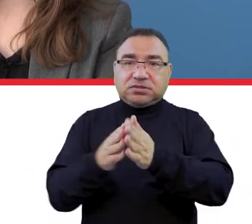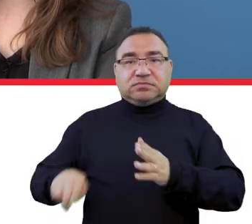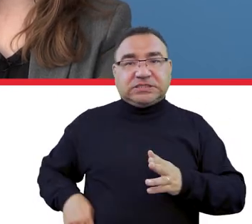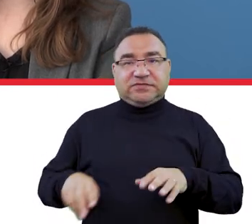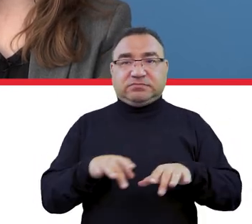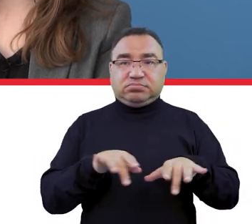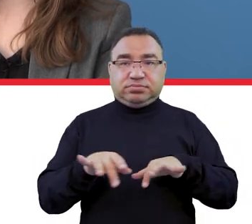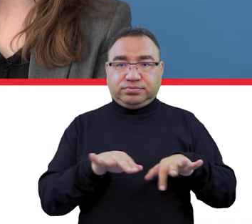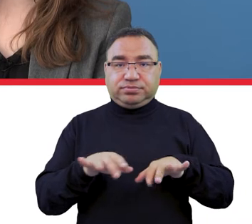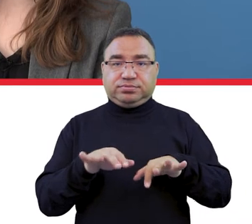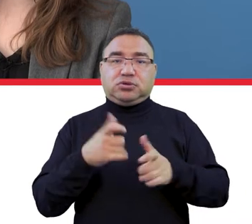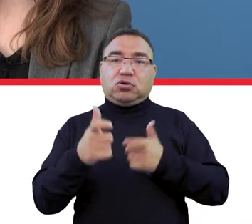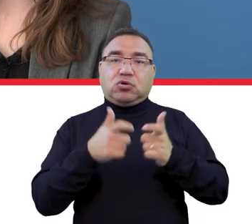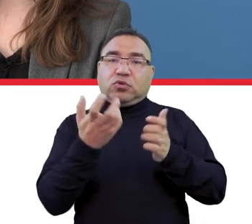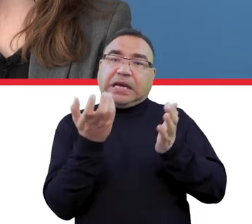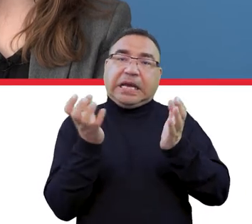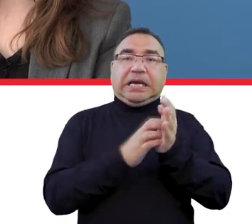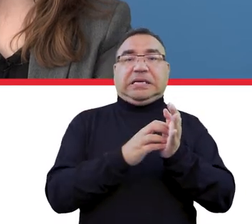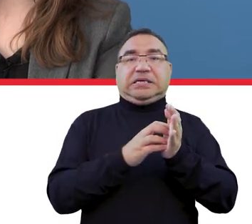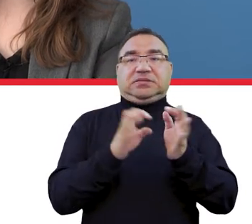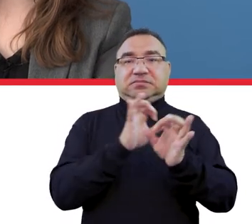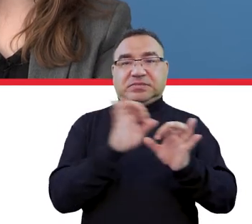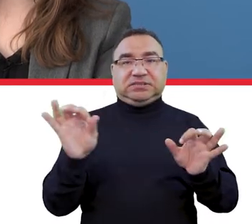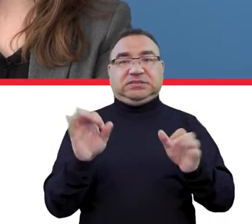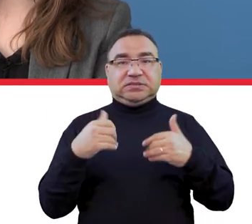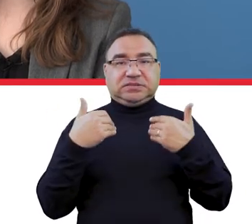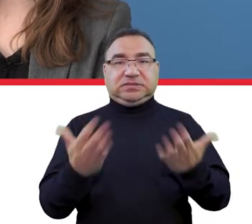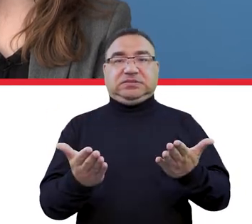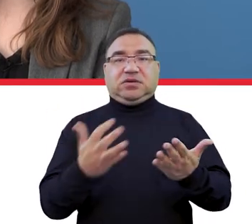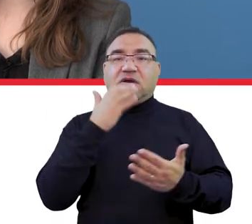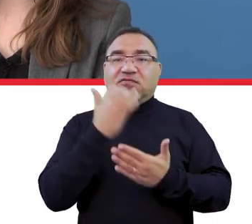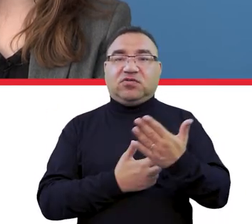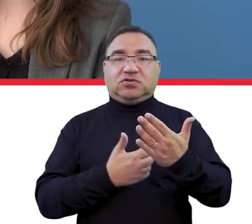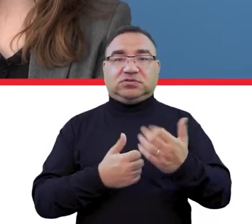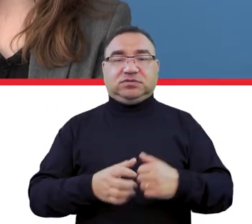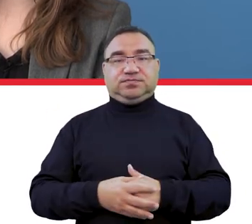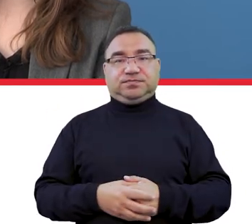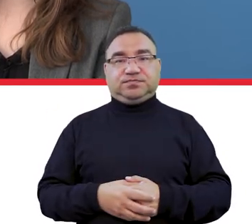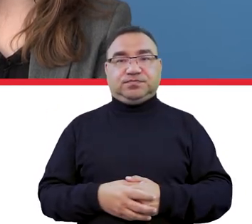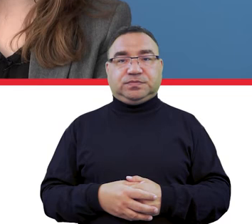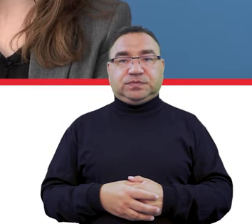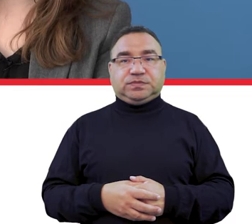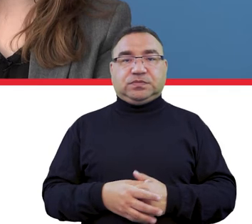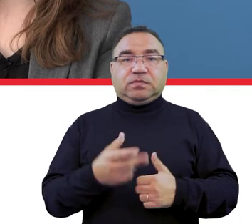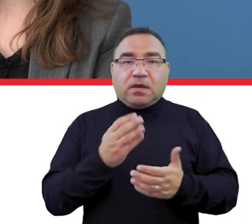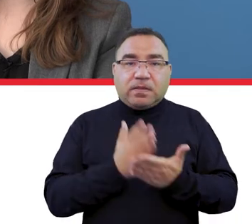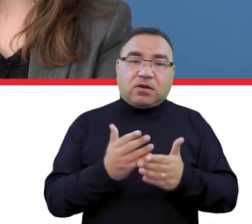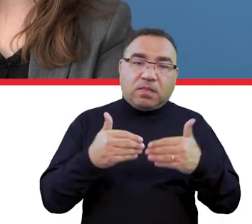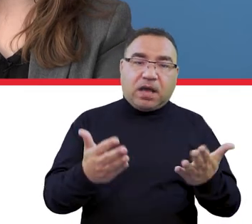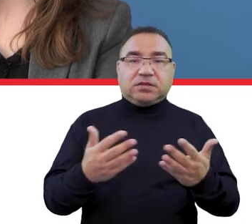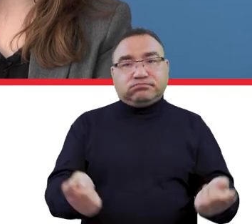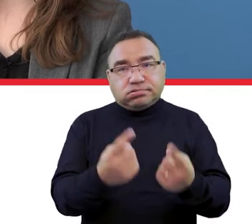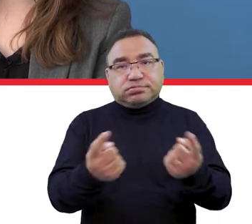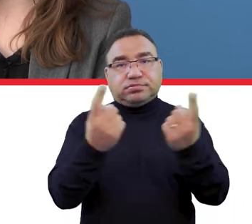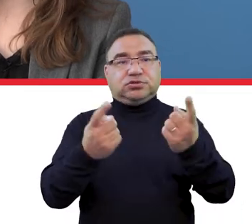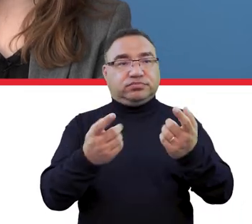Cyfryzacji te rozwiązania jak najbardziej nie tylko udostępniała, ale też